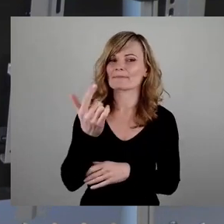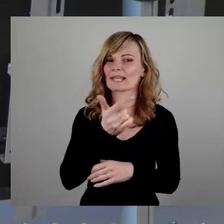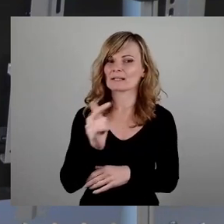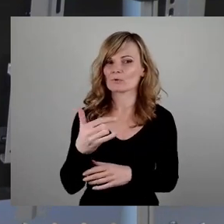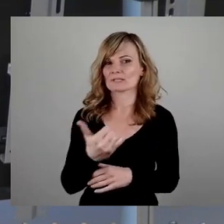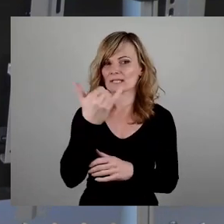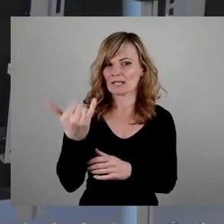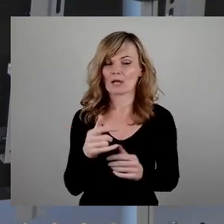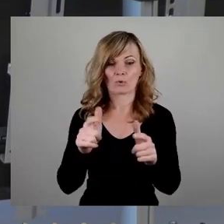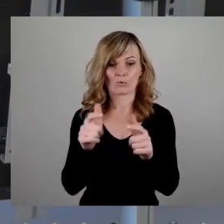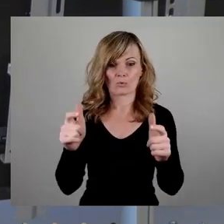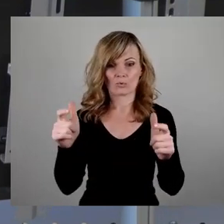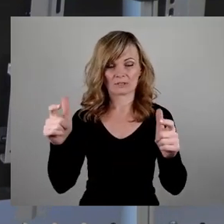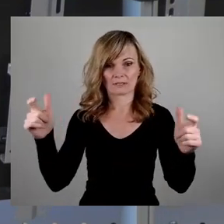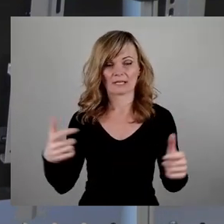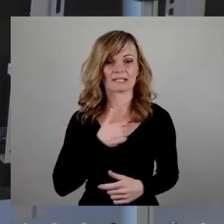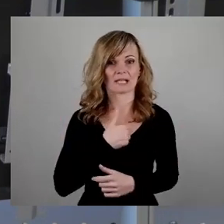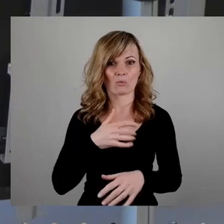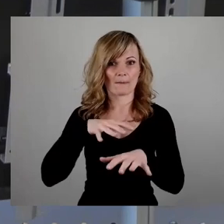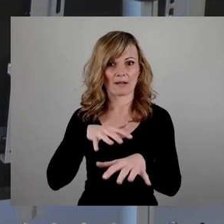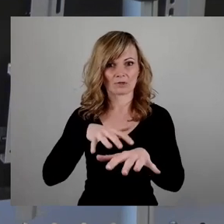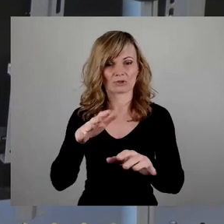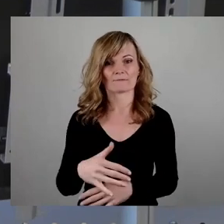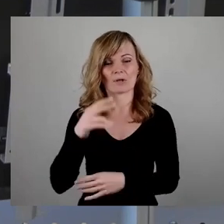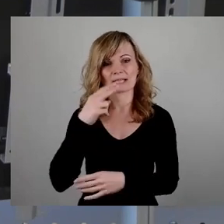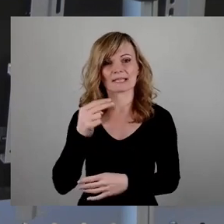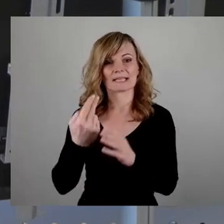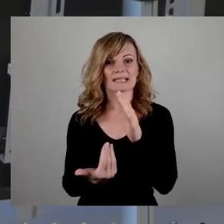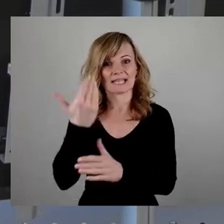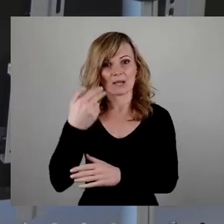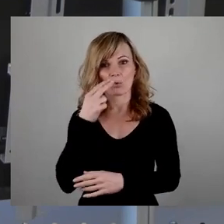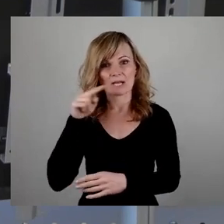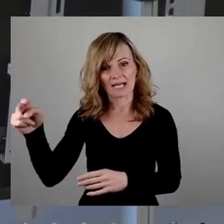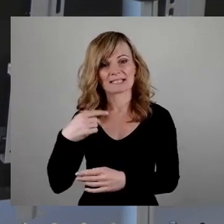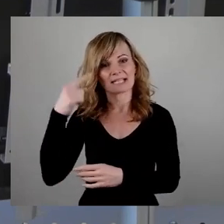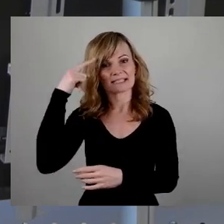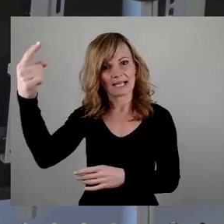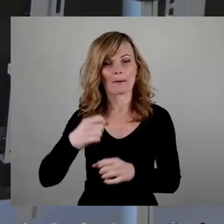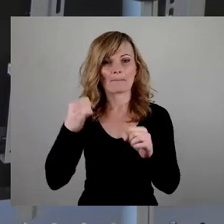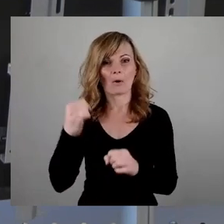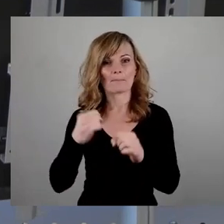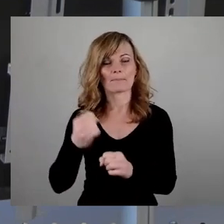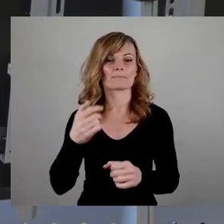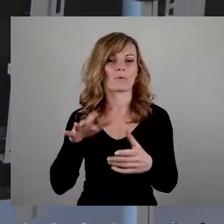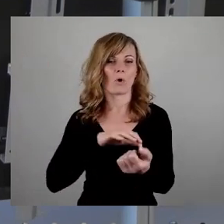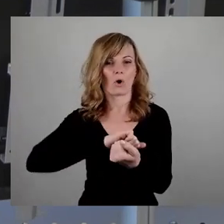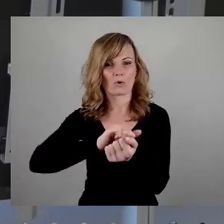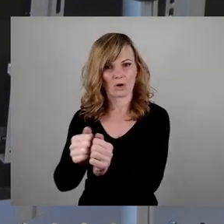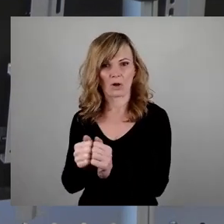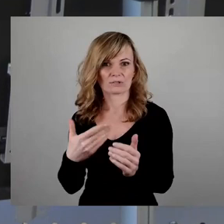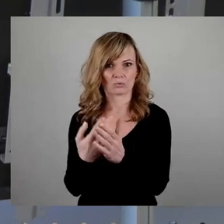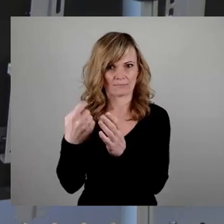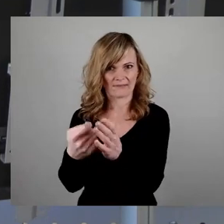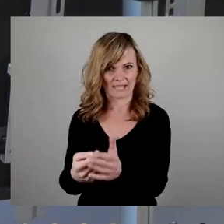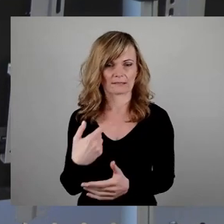stetig größer werdenden Trauermärsche von Neonazis, die es im Gedenken an die Opfer des Bombenholocaust bewerten. Die Instrumentalisierung erfährt hierbei